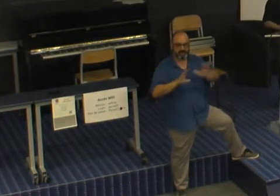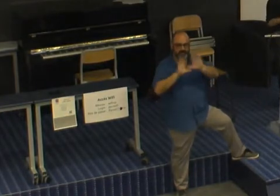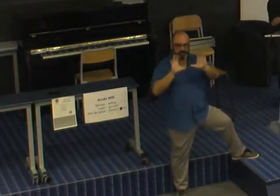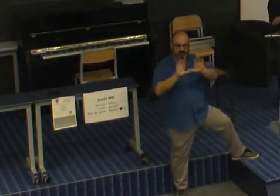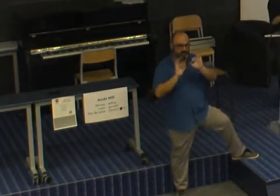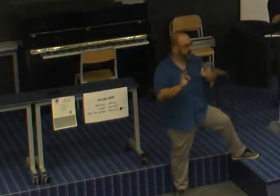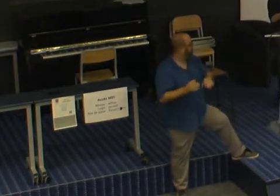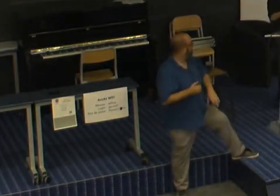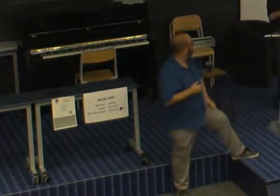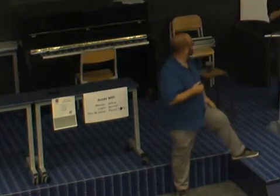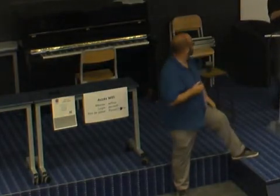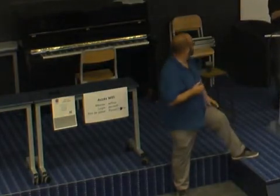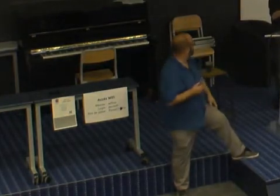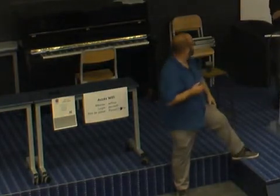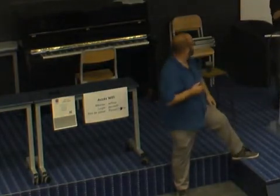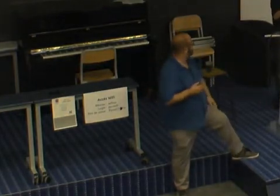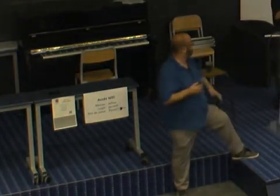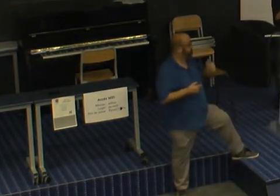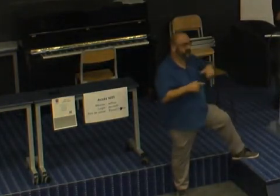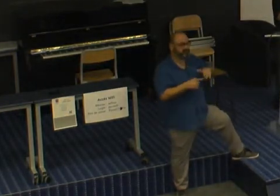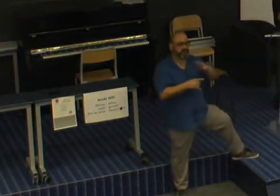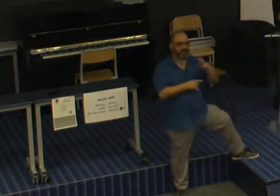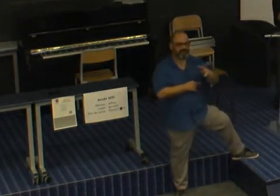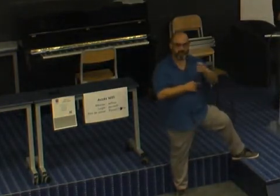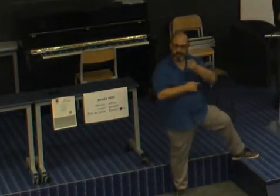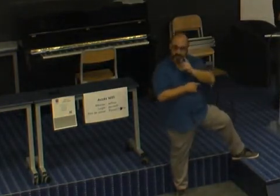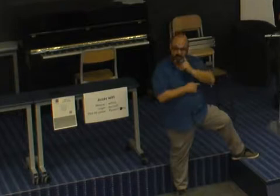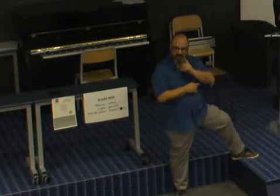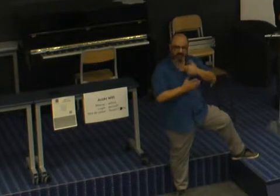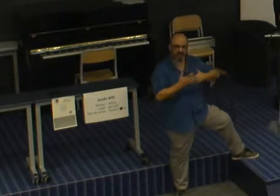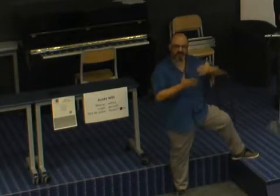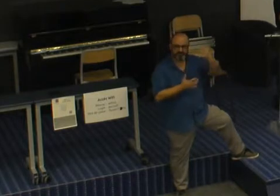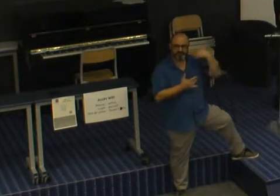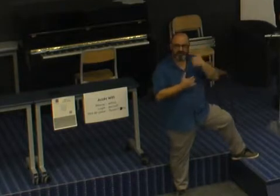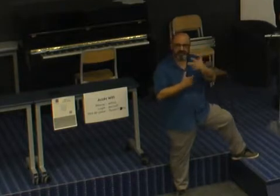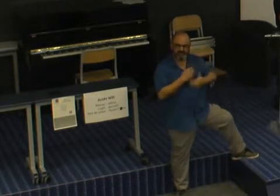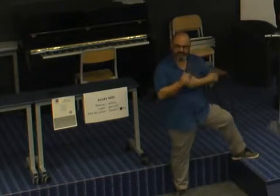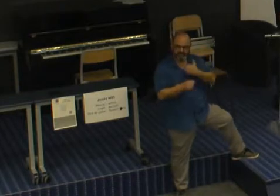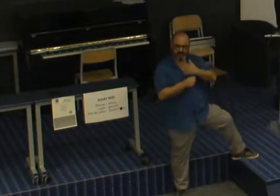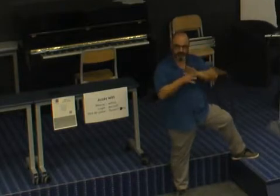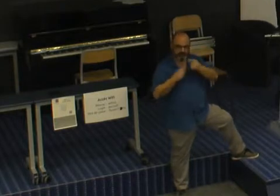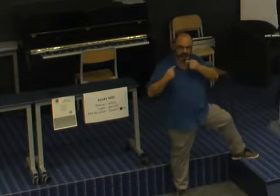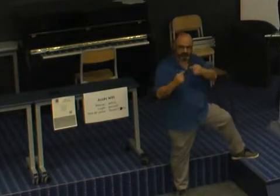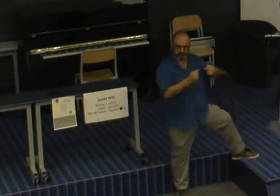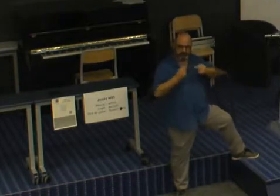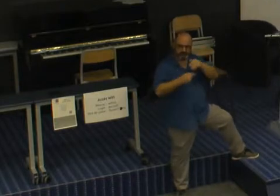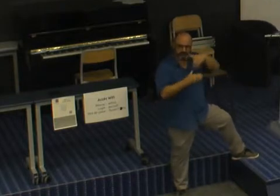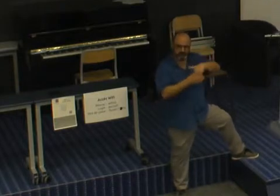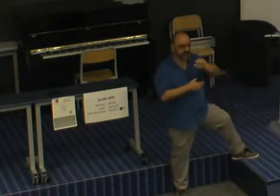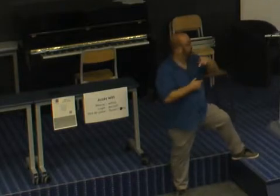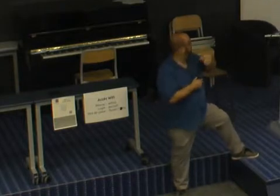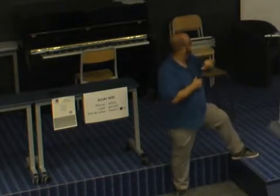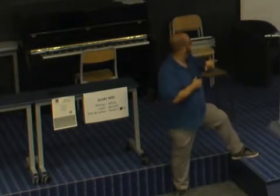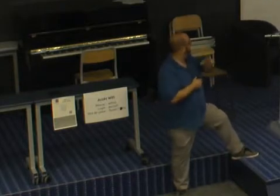on a voulu faire cette conférence parce qu'il a quelques années, on a eu beaucoup de discussions au sein de l'AFPI, vis-à-vis de la différence,